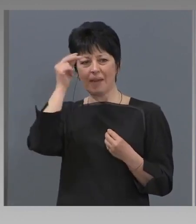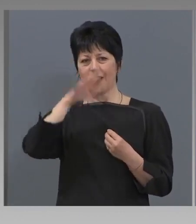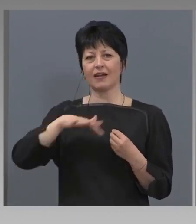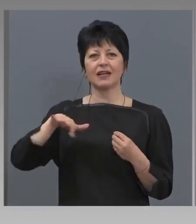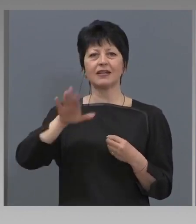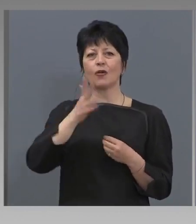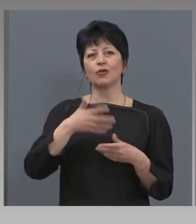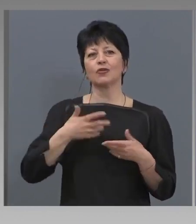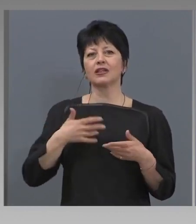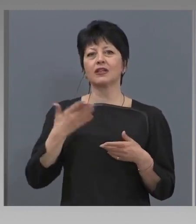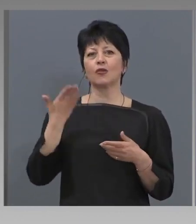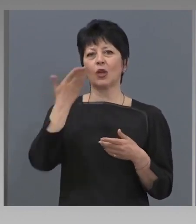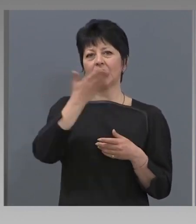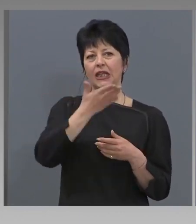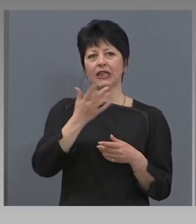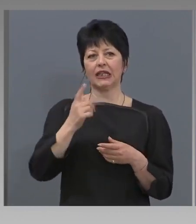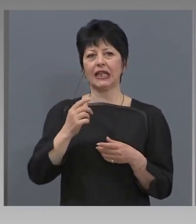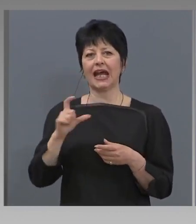правителството каква е?